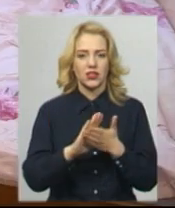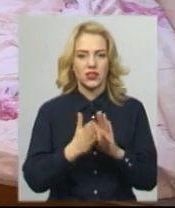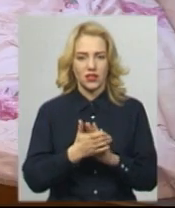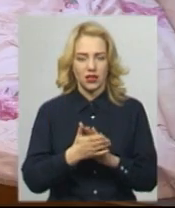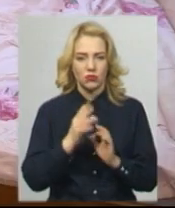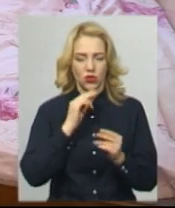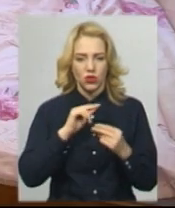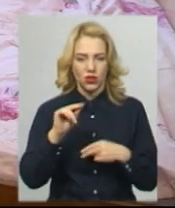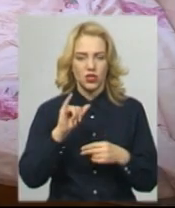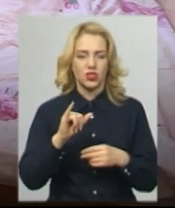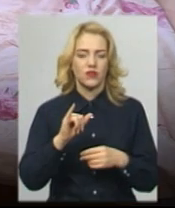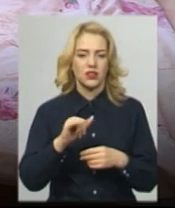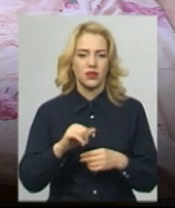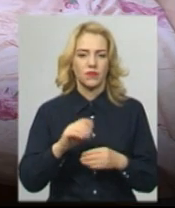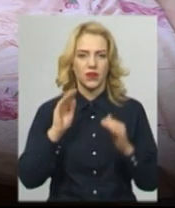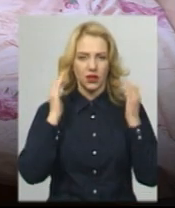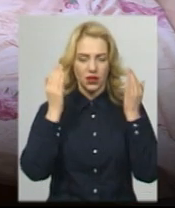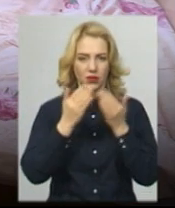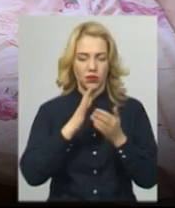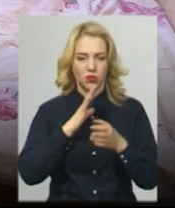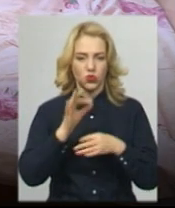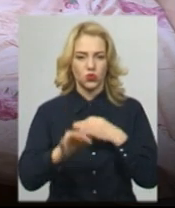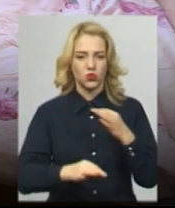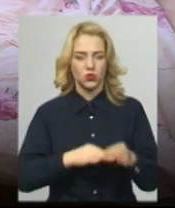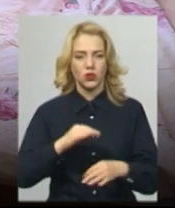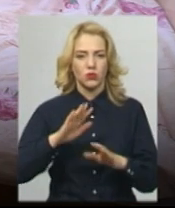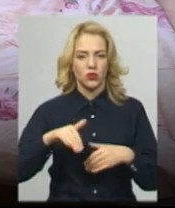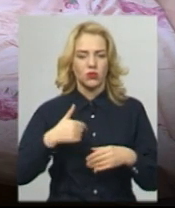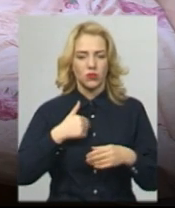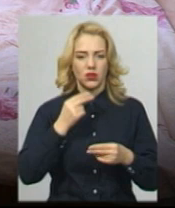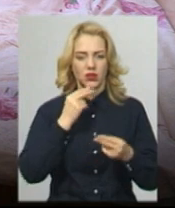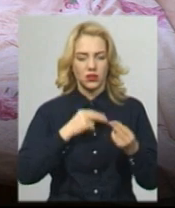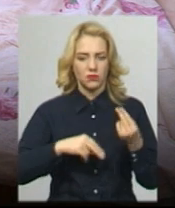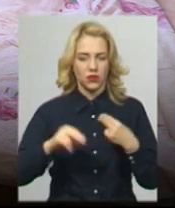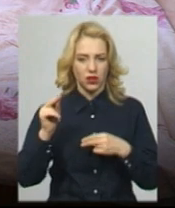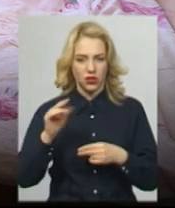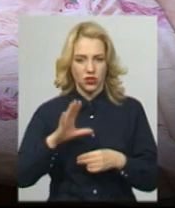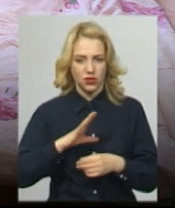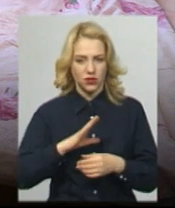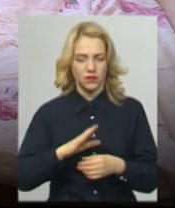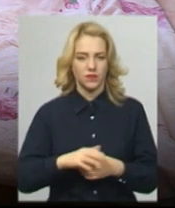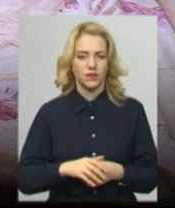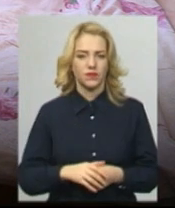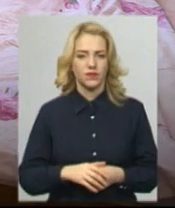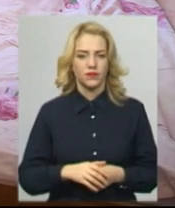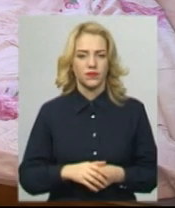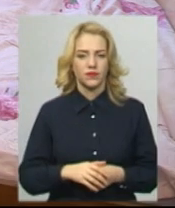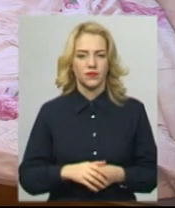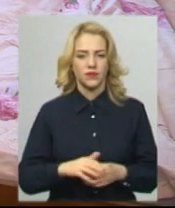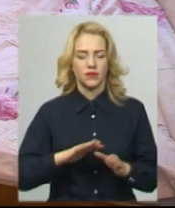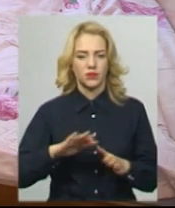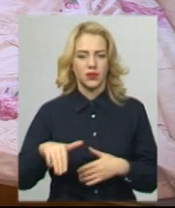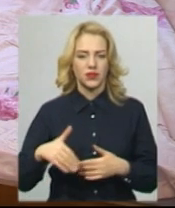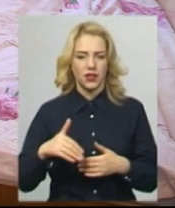відновився. Реанімації я була сутки, після чого мені значно стало краще. Значно краще після